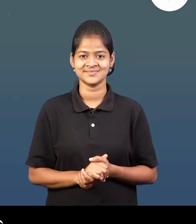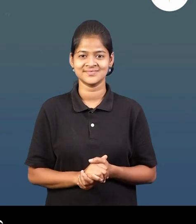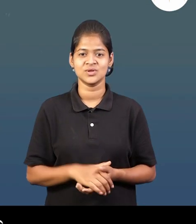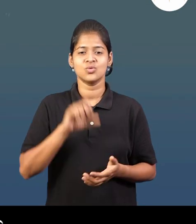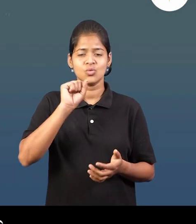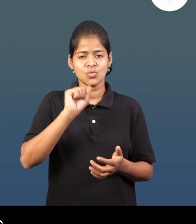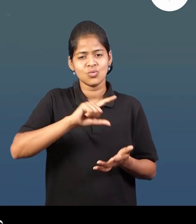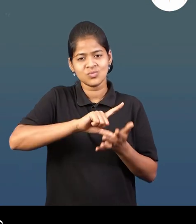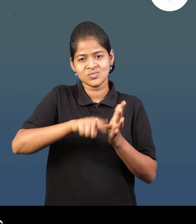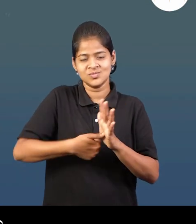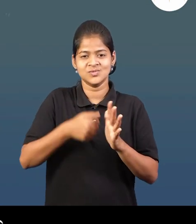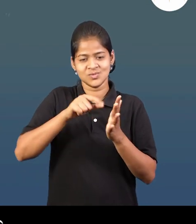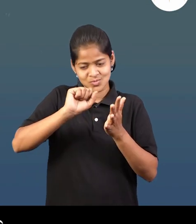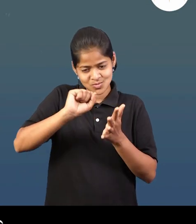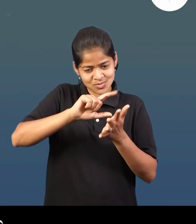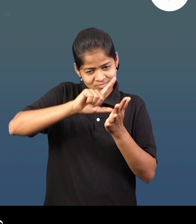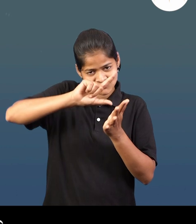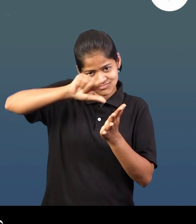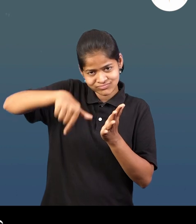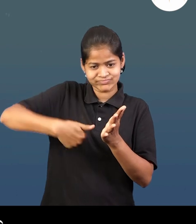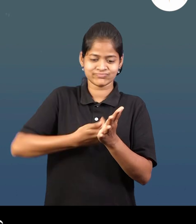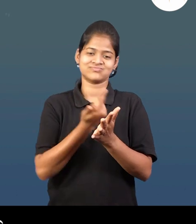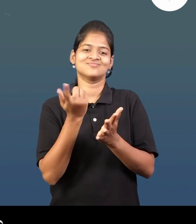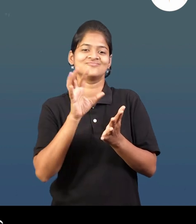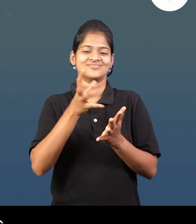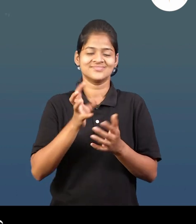कमपास चा सहायाने वर्तुल काड़ा